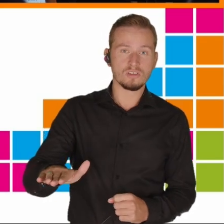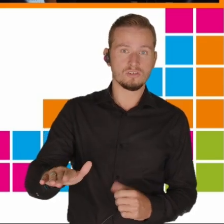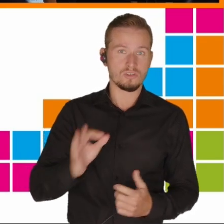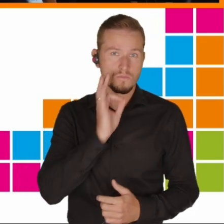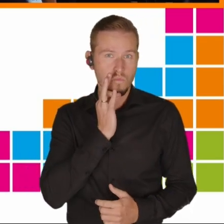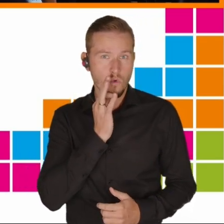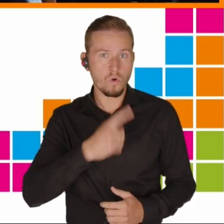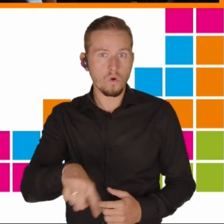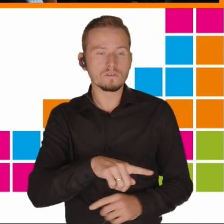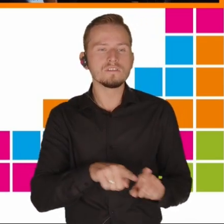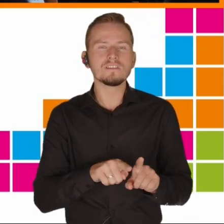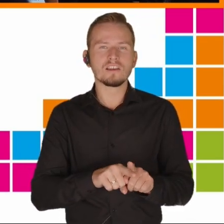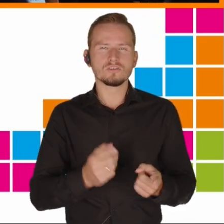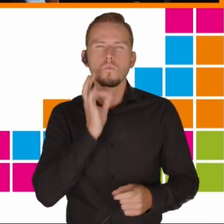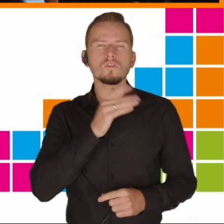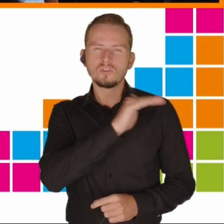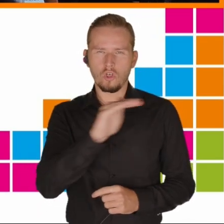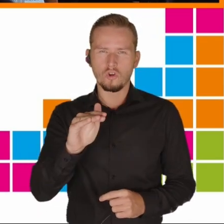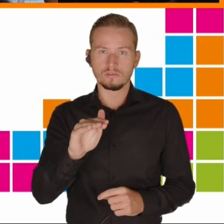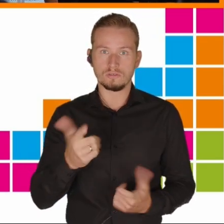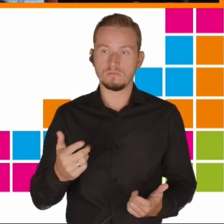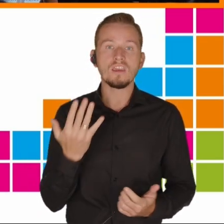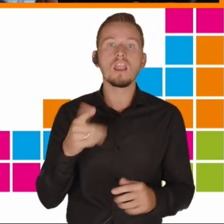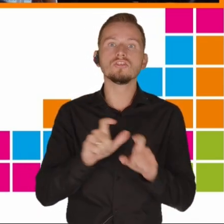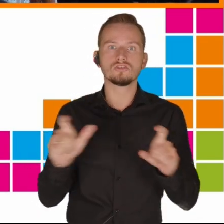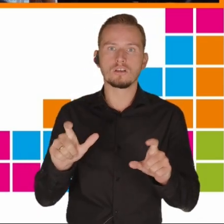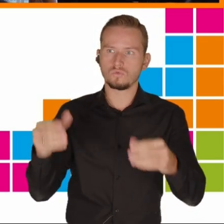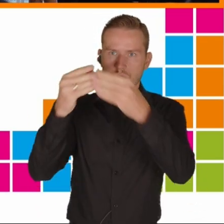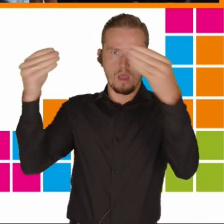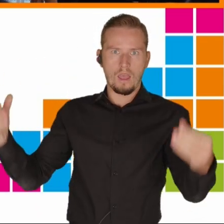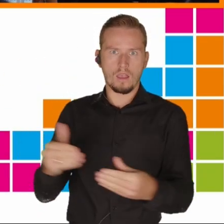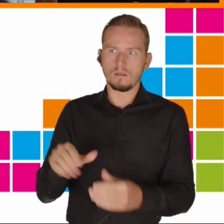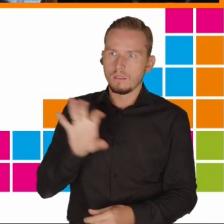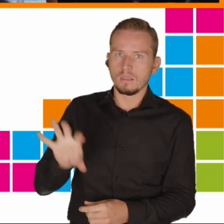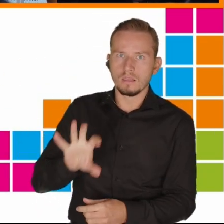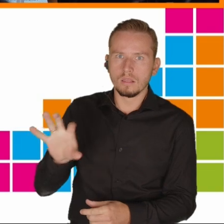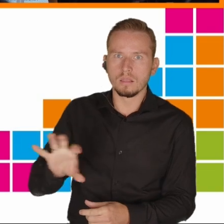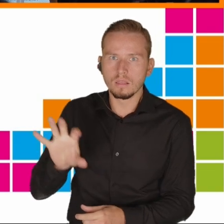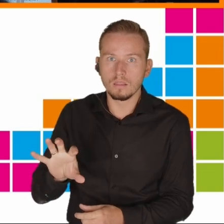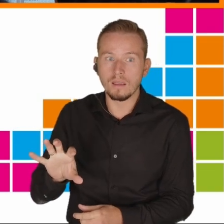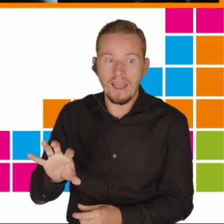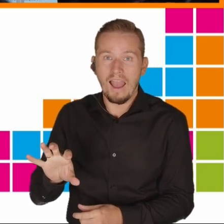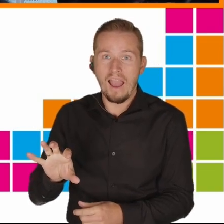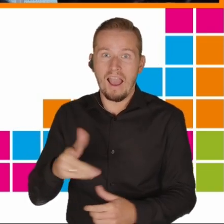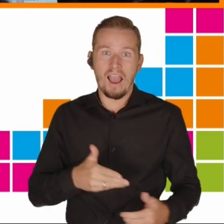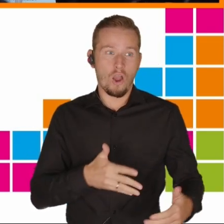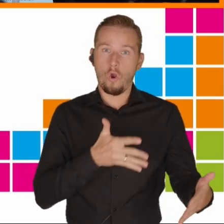spędzają przed ekranem, tym niższa średnia OECD w szkole.